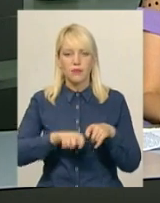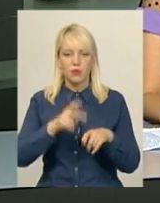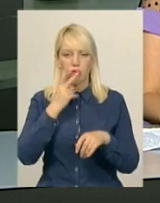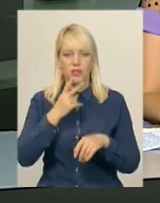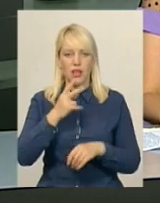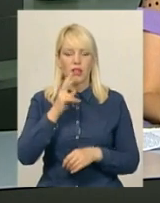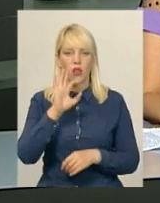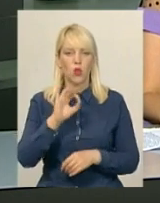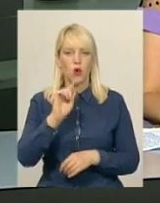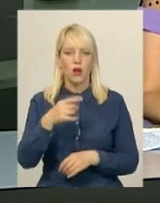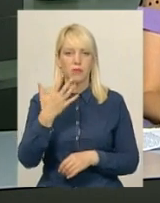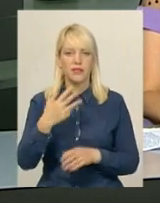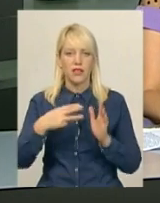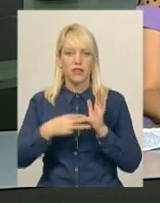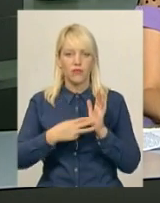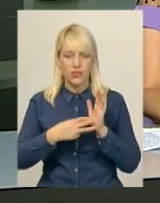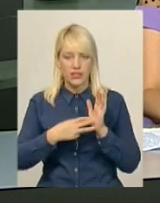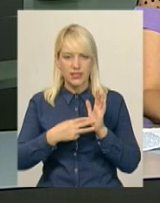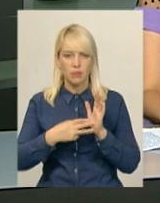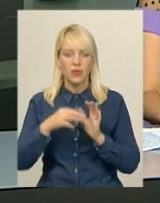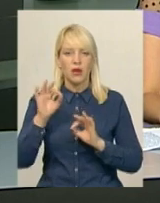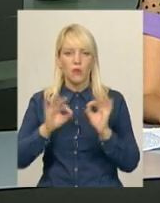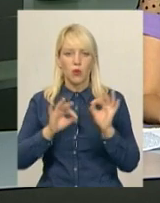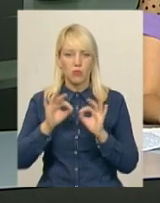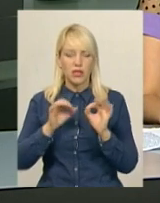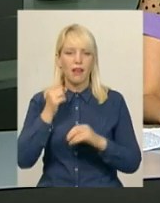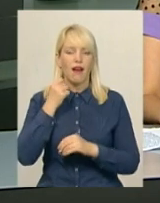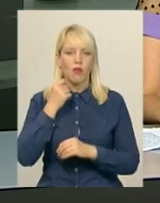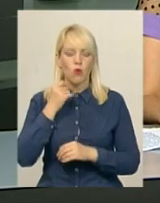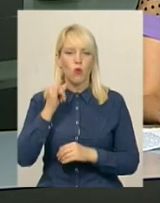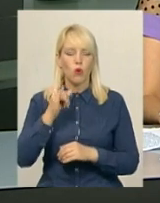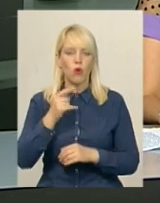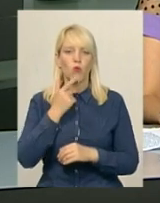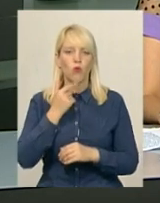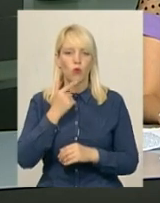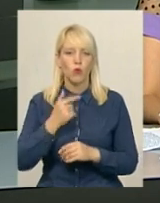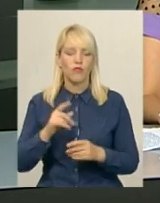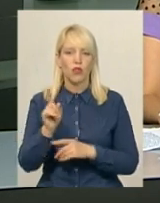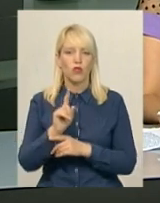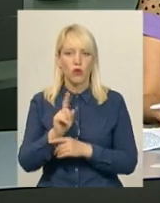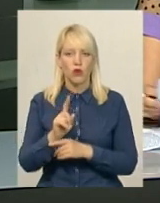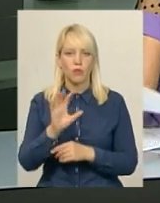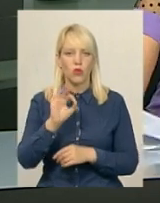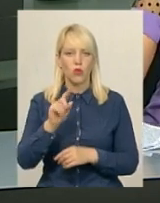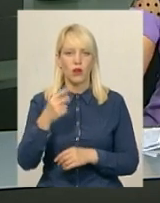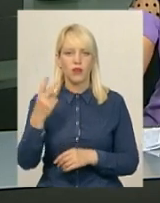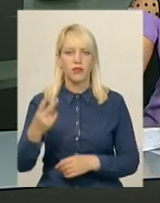,58 проміле алкоголю у крові Михайла Кривака. При норми – в 0,2.